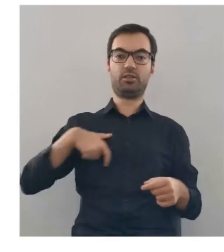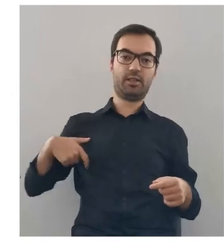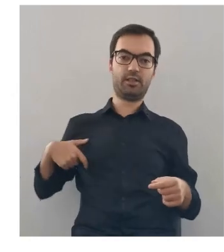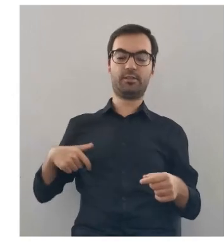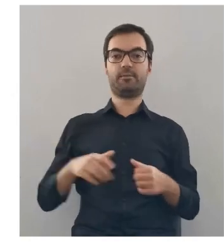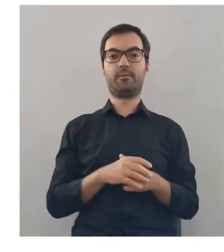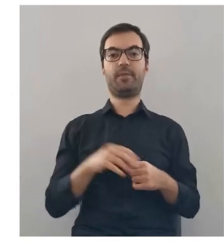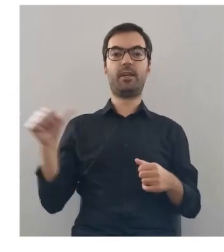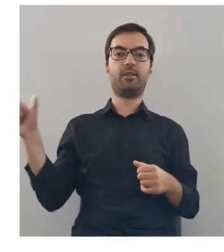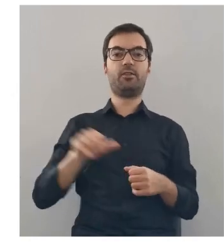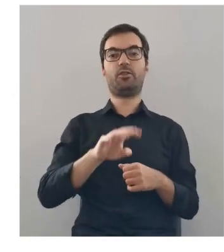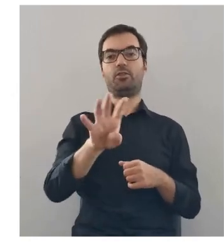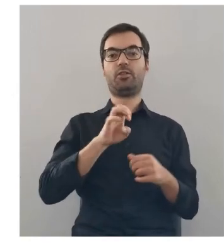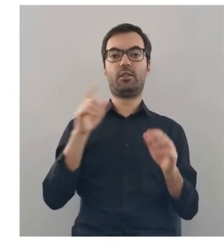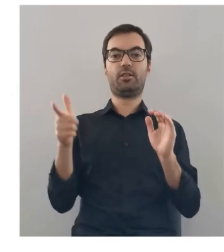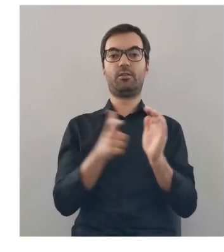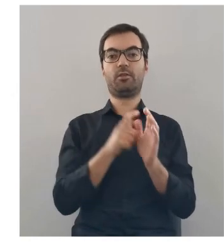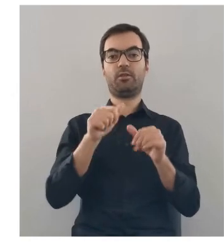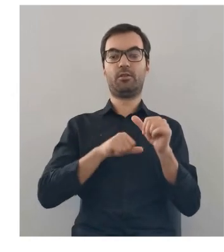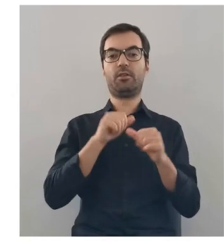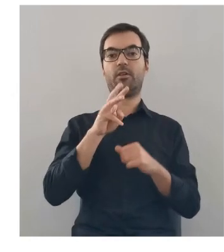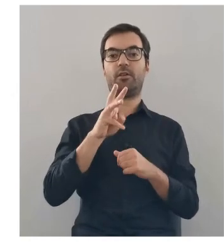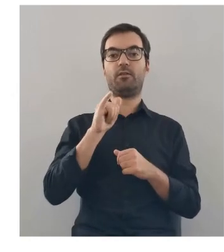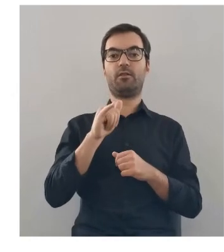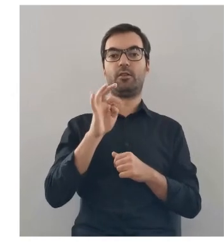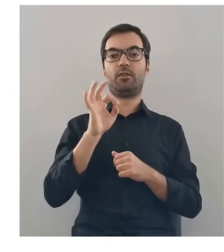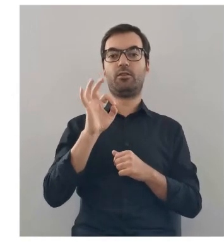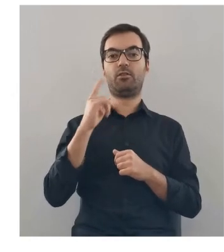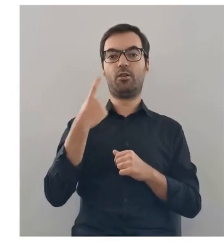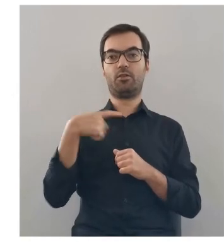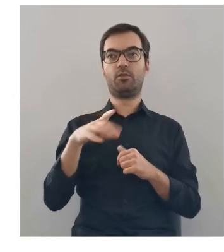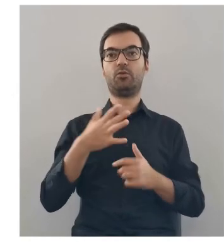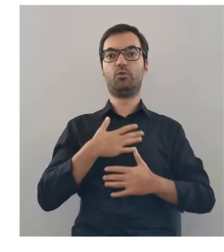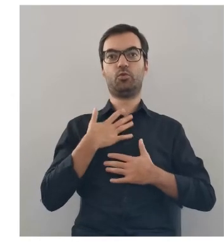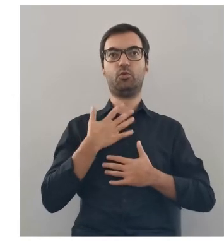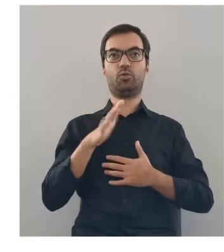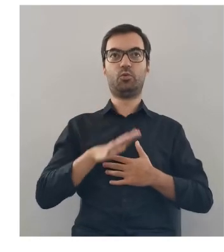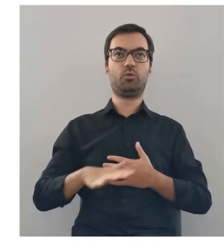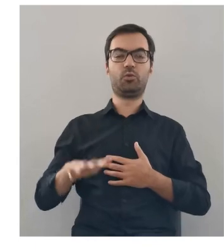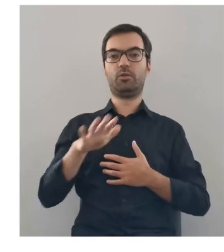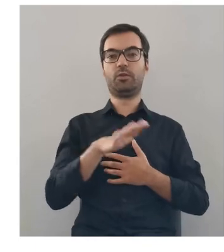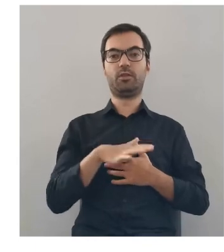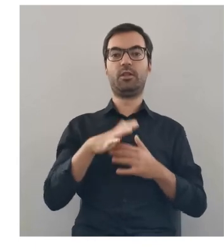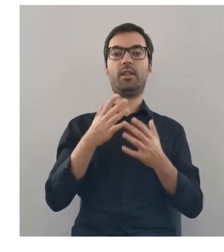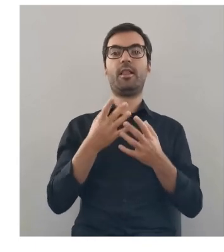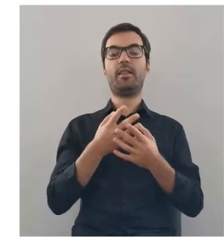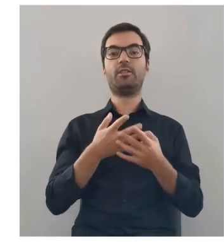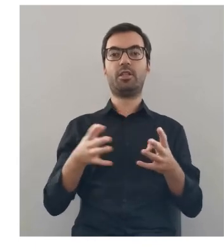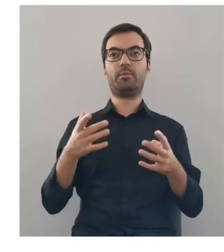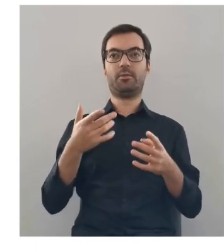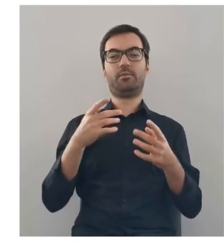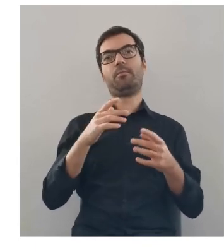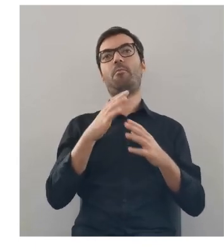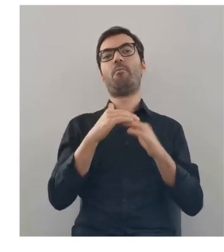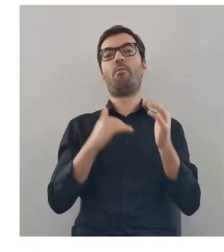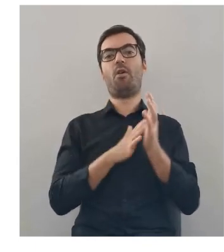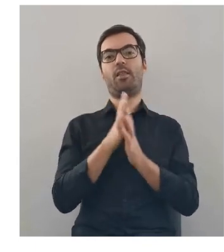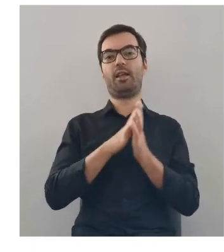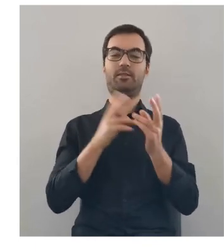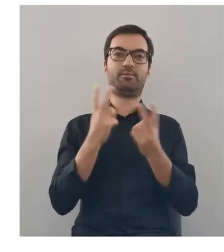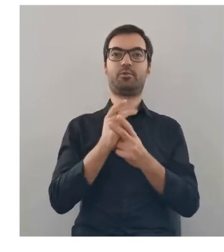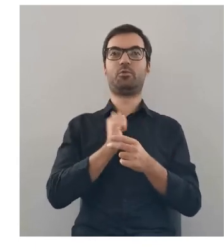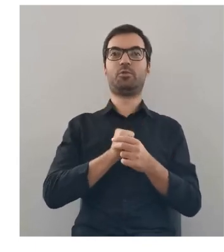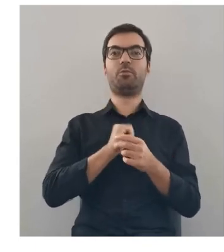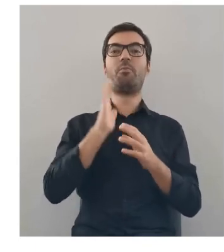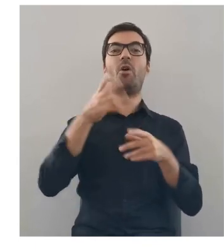Grunwaldem. A w roku 1417 Witold czuł się już na terenie Podlasia jak u siebie.